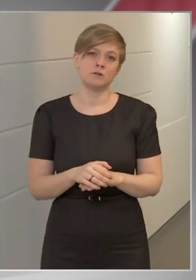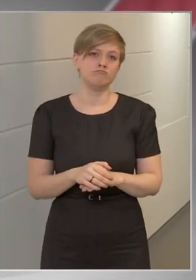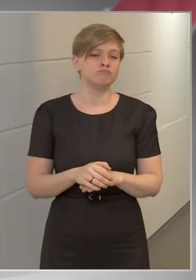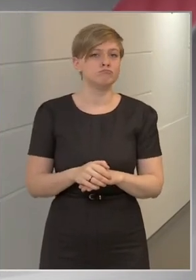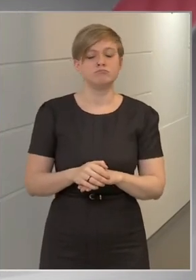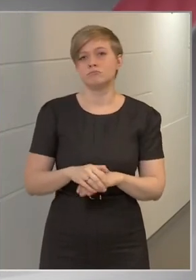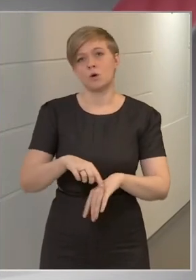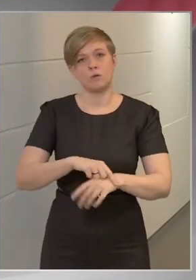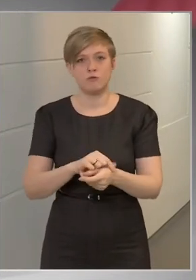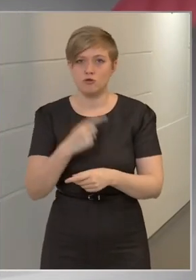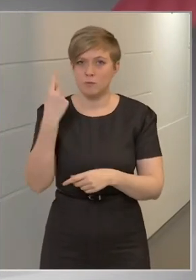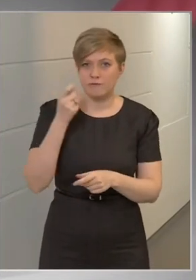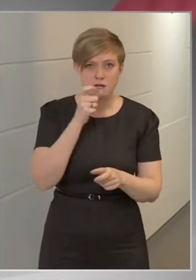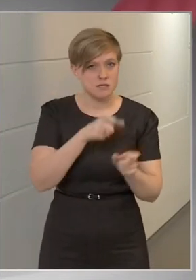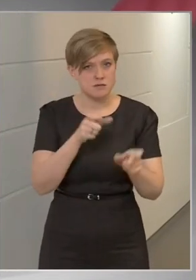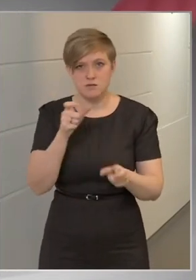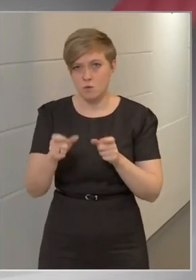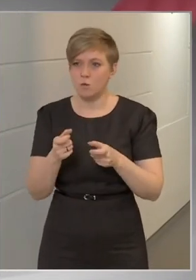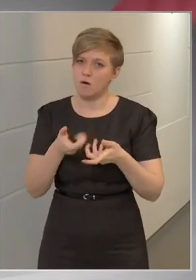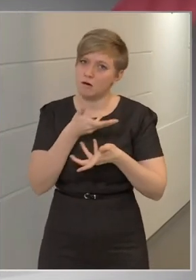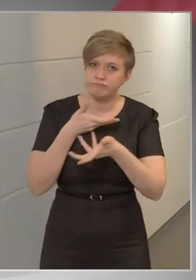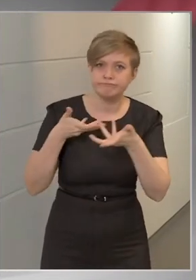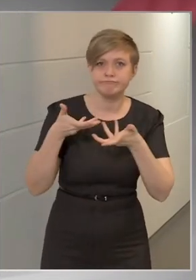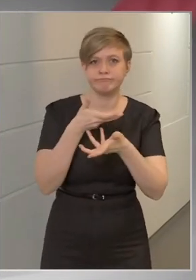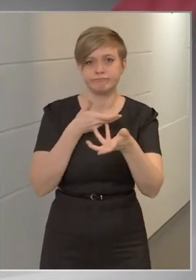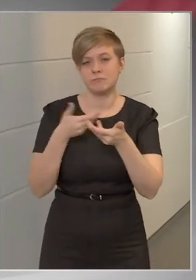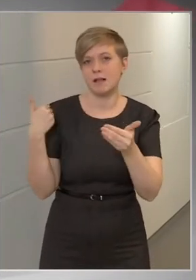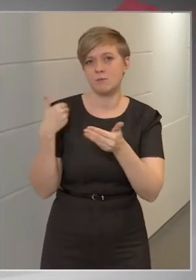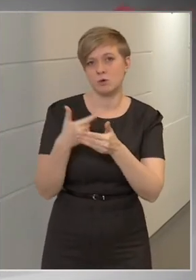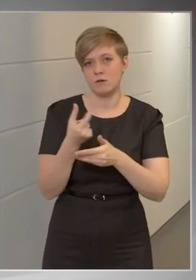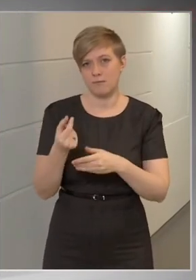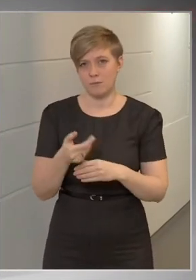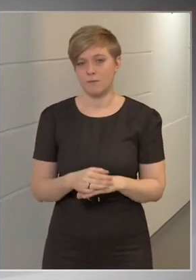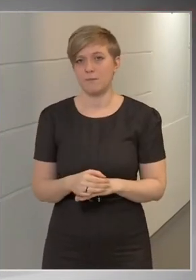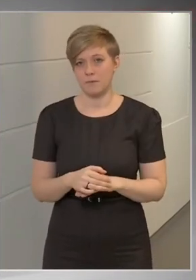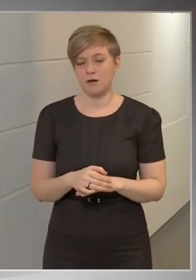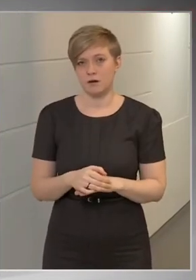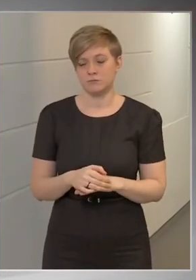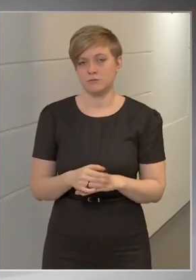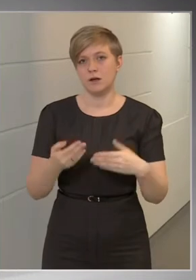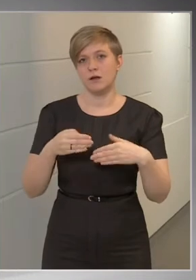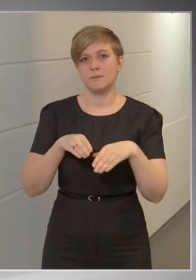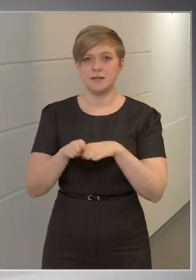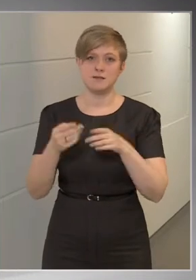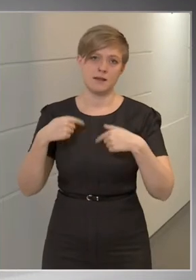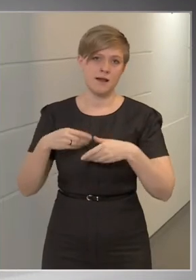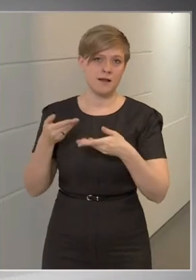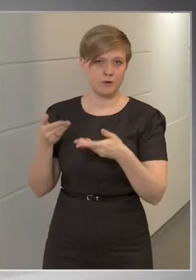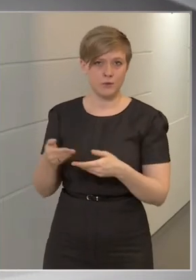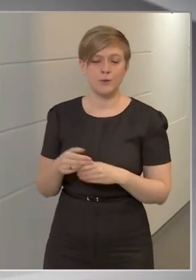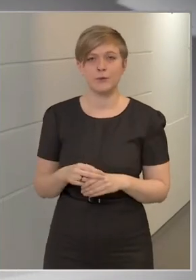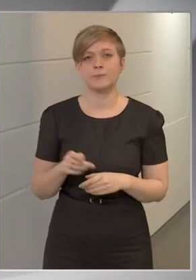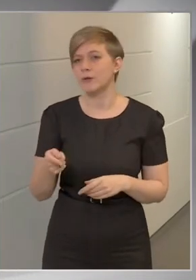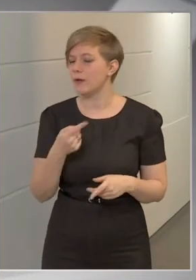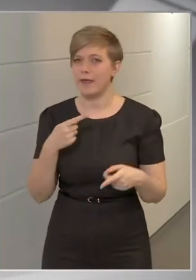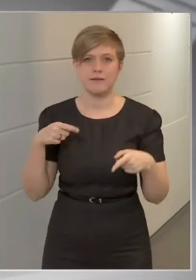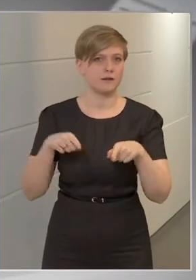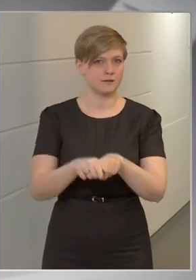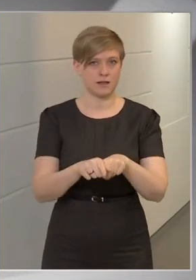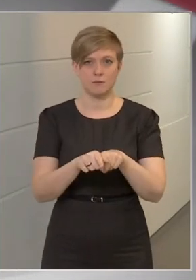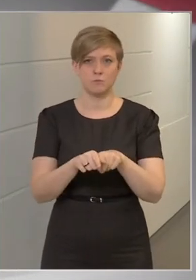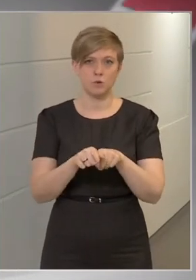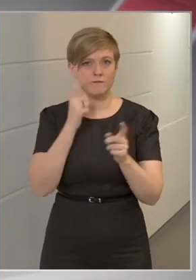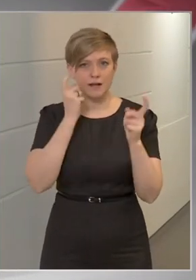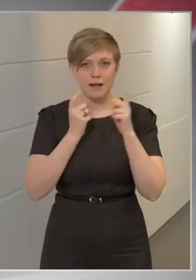orvosprofesszorokkal is konzultált az elmúlt napokban a miniszterelnök, és az ő egyértelmű véleményük és